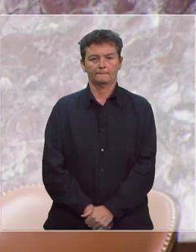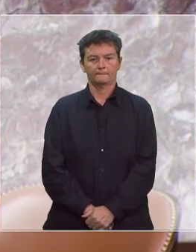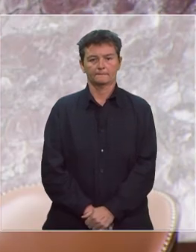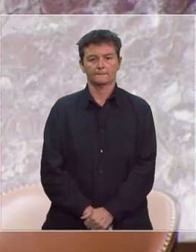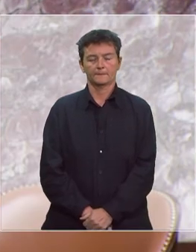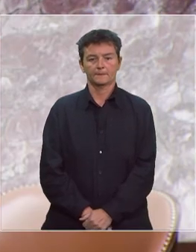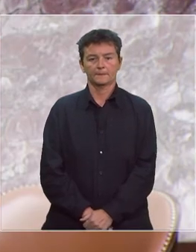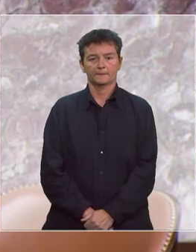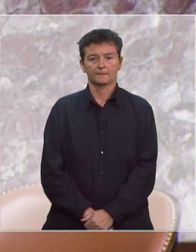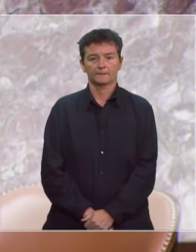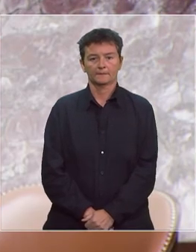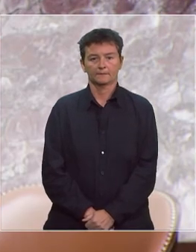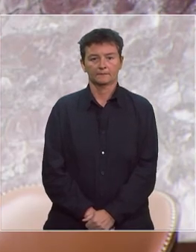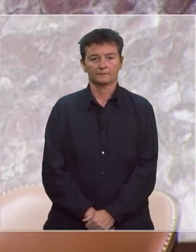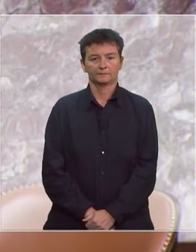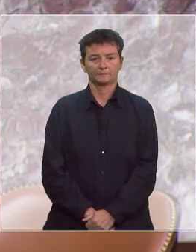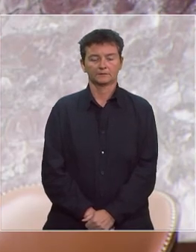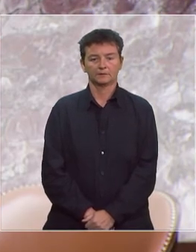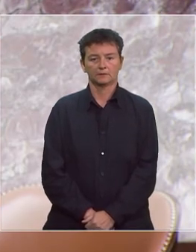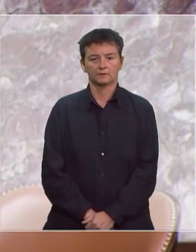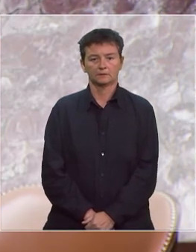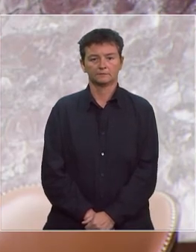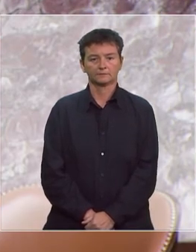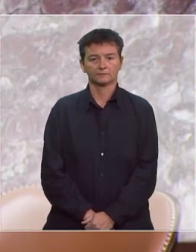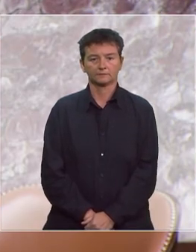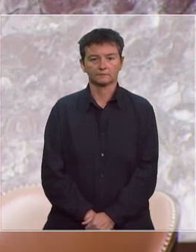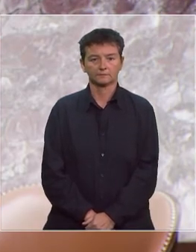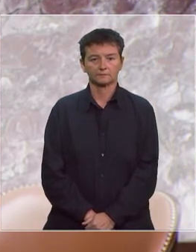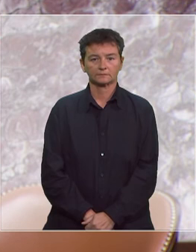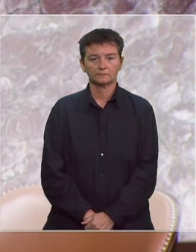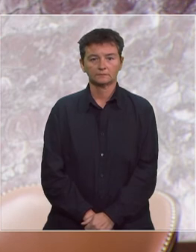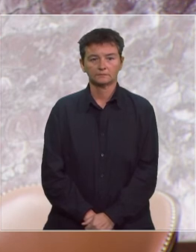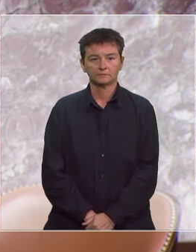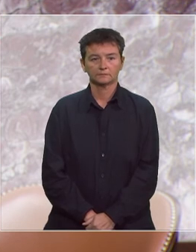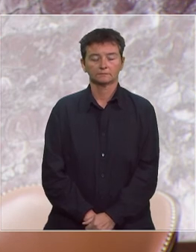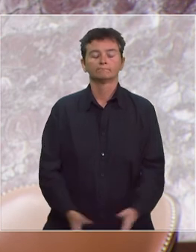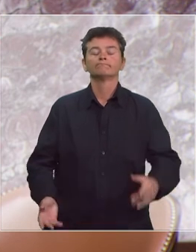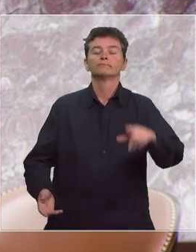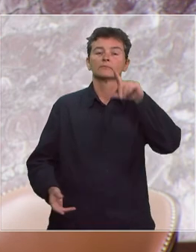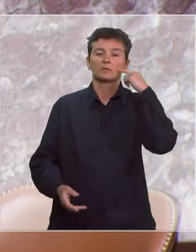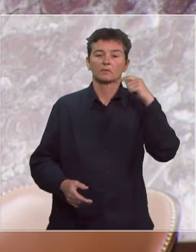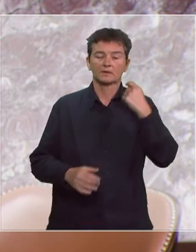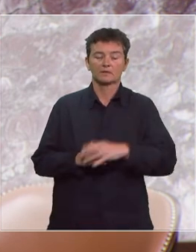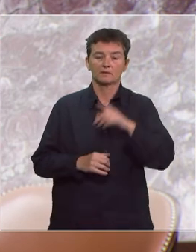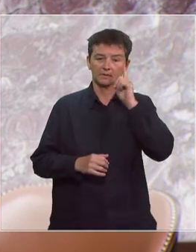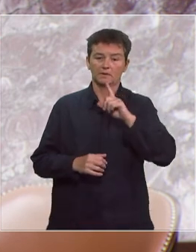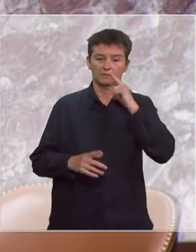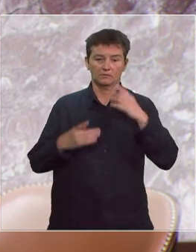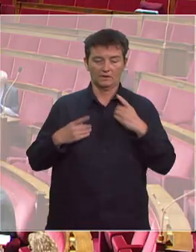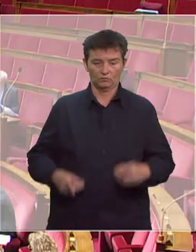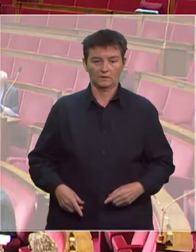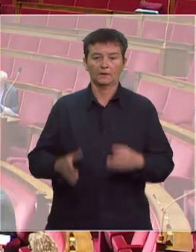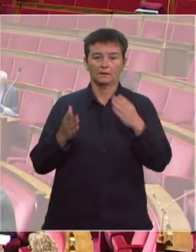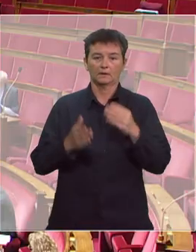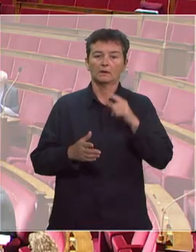Merci. La parole est à madame Murielle Pénicaud, ministre du Travail. Monsieur le Président, mesdames et messieurs les députés,